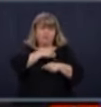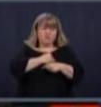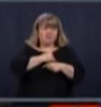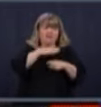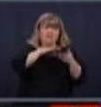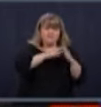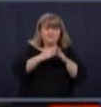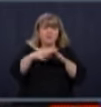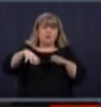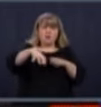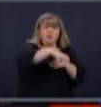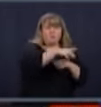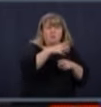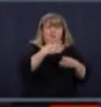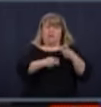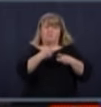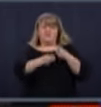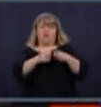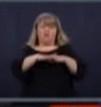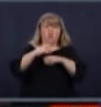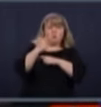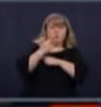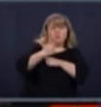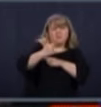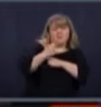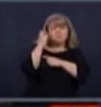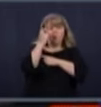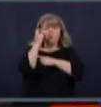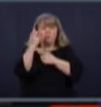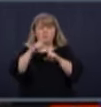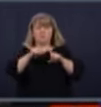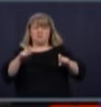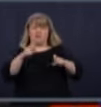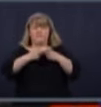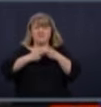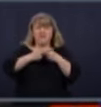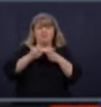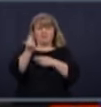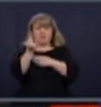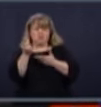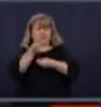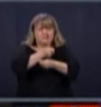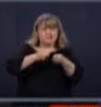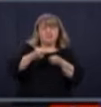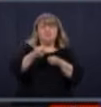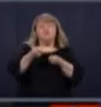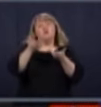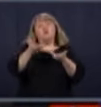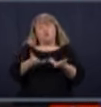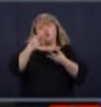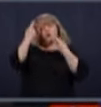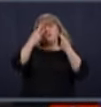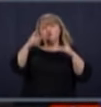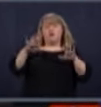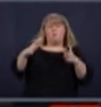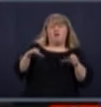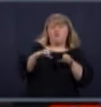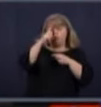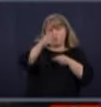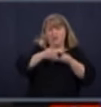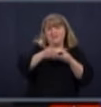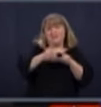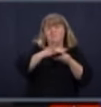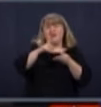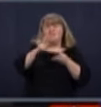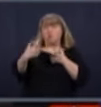transports en commun. Donc, on est en train de regarder tout ça. Mais moi, je souhaite qu'il y une coordination entre le gouvernement fédéral